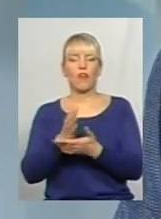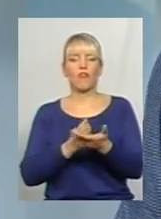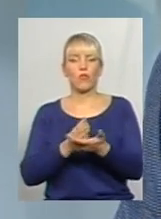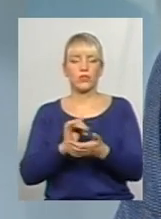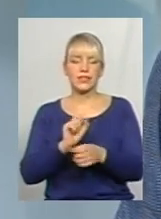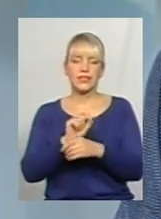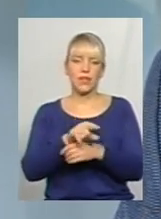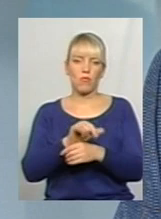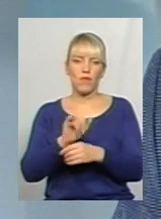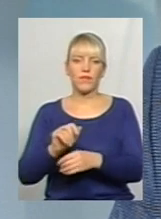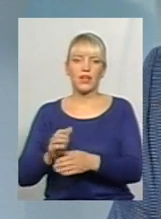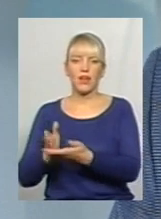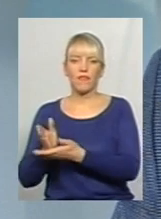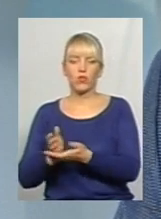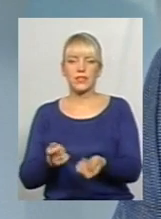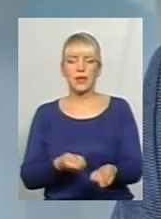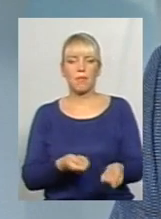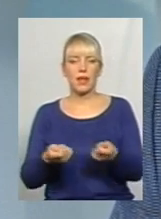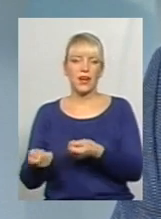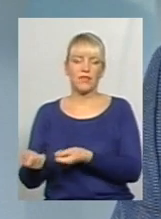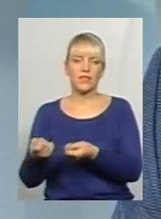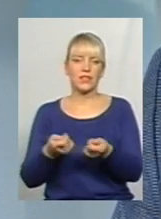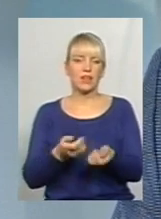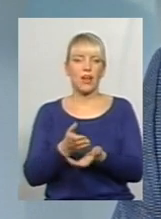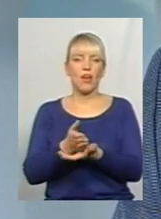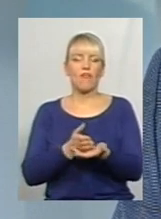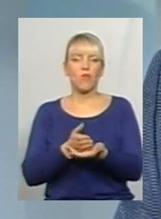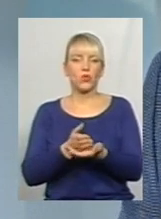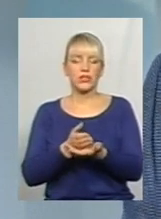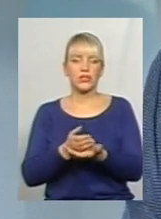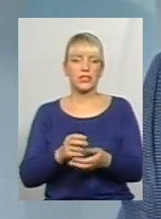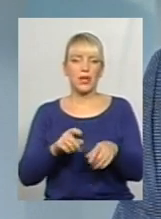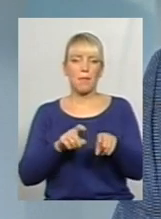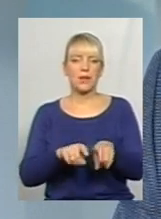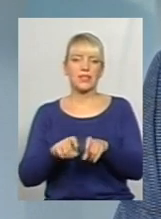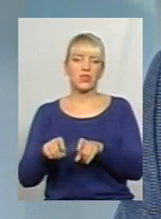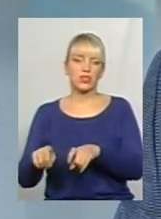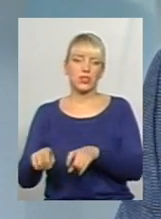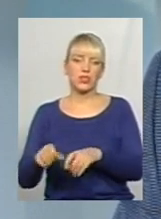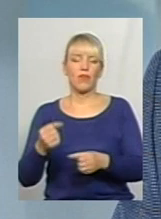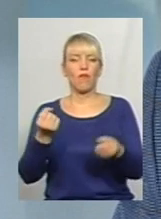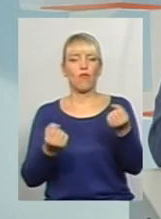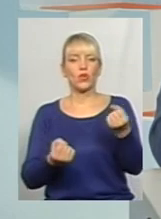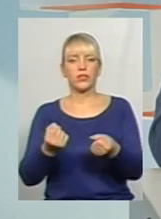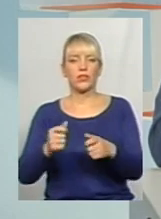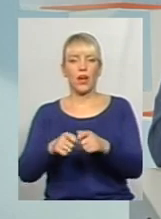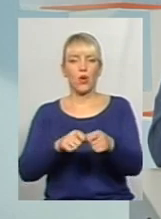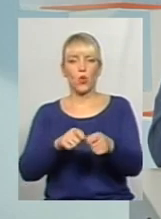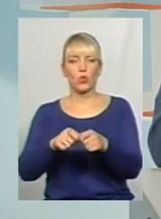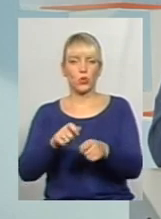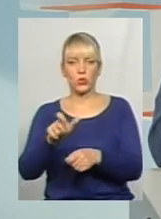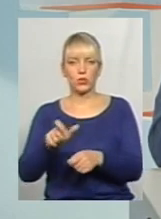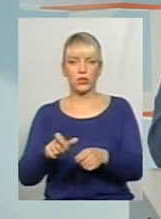як замовника, так і функції перевізника, функції пасажира в сфері водія і кондуктора. Повністю